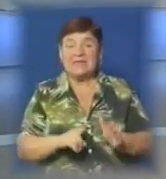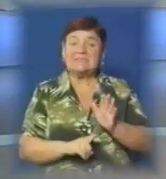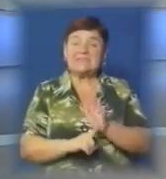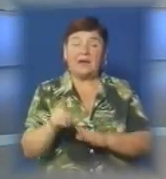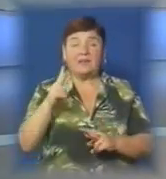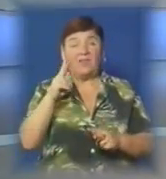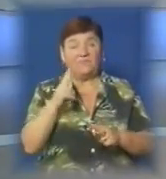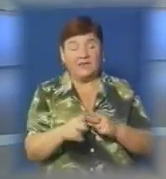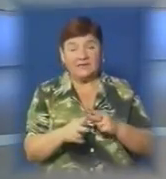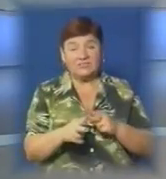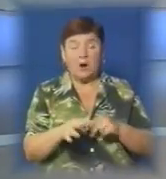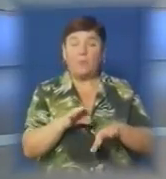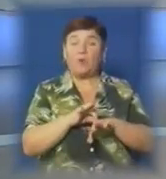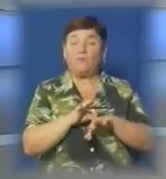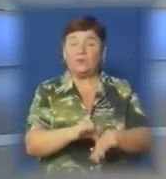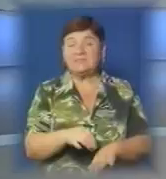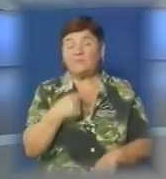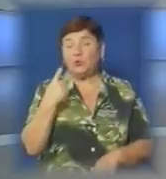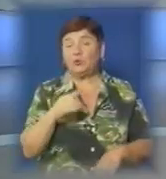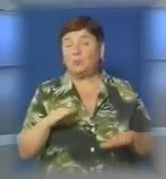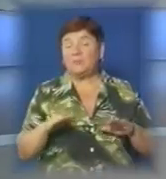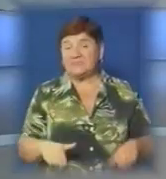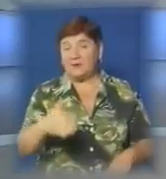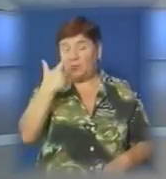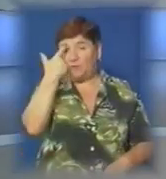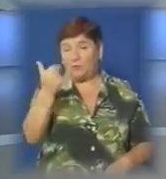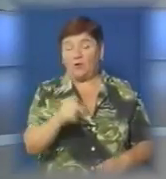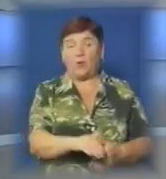фініш, де станції проводиться в одному місці, повідомляють організатори.